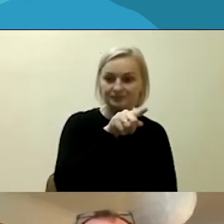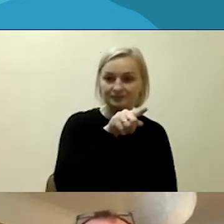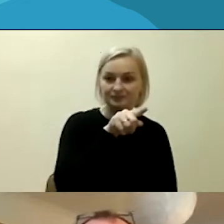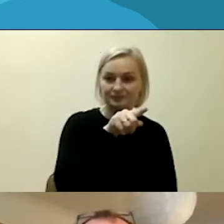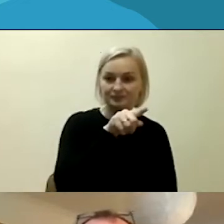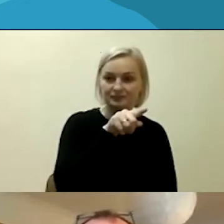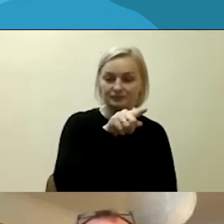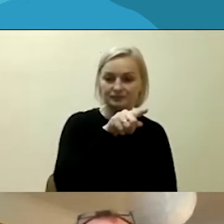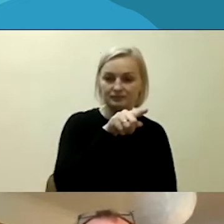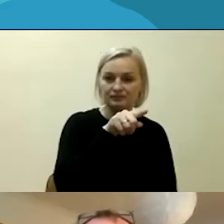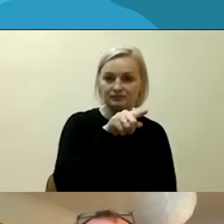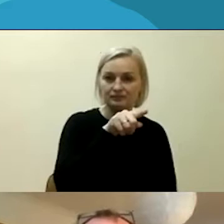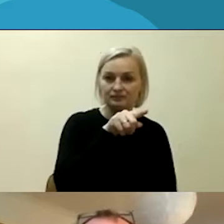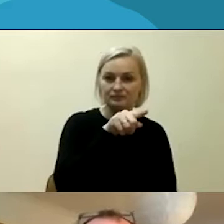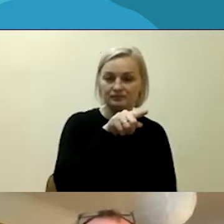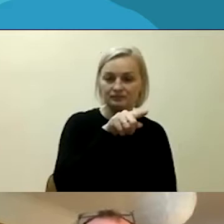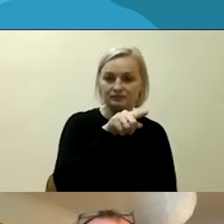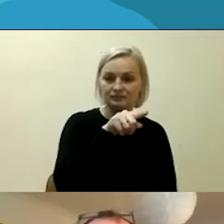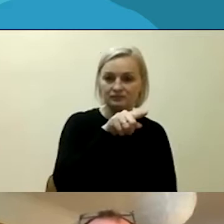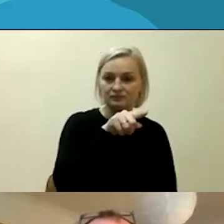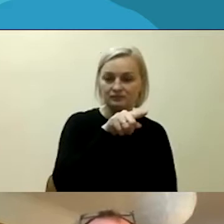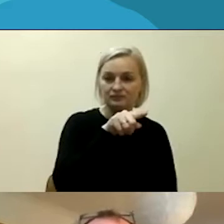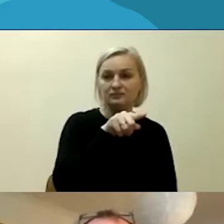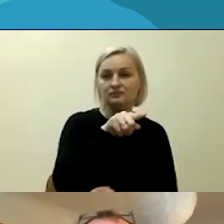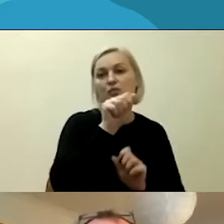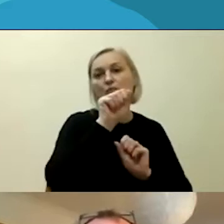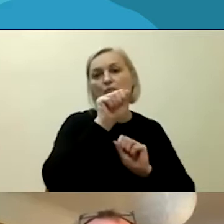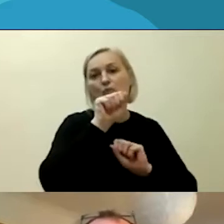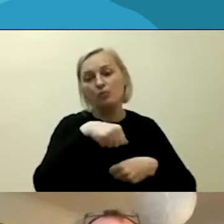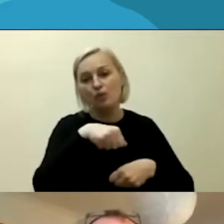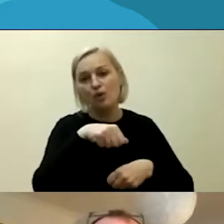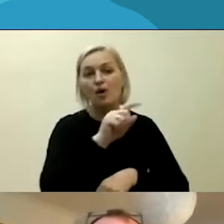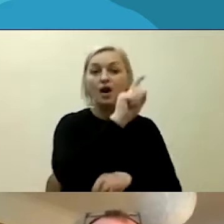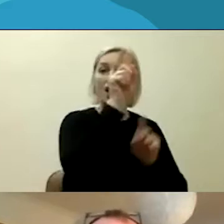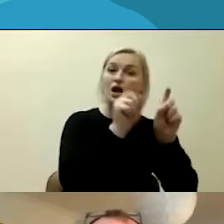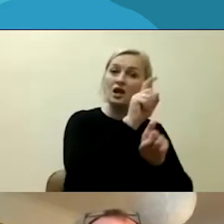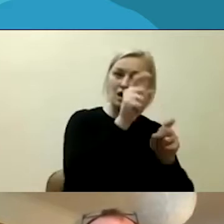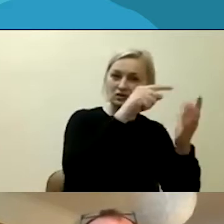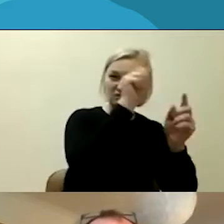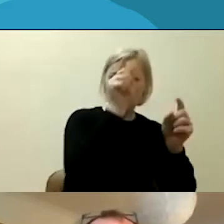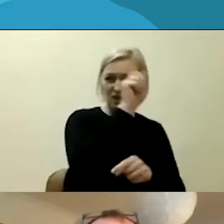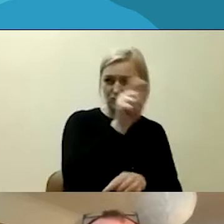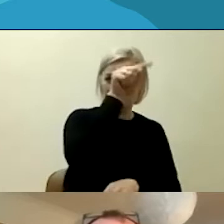ir galite arba atsakyti klausimyną. Iš esmės, ten